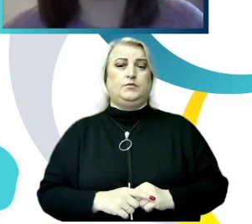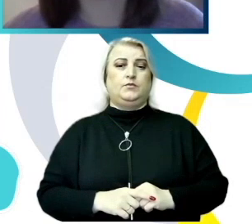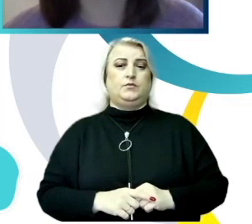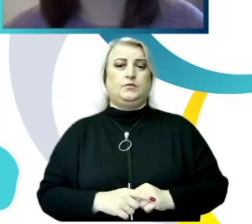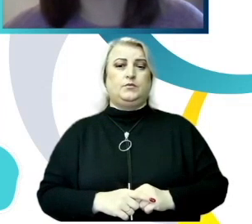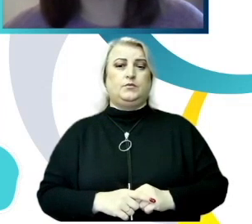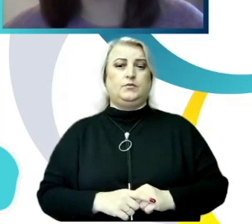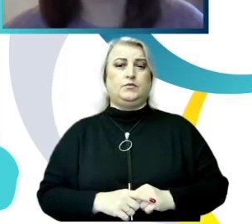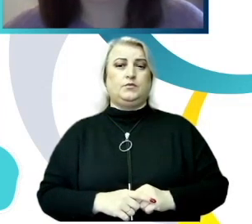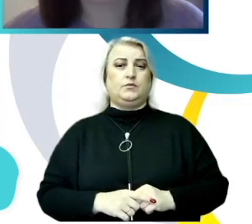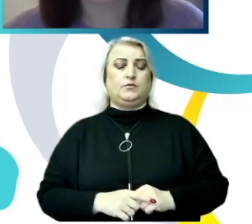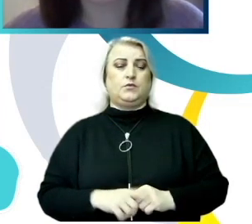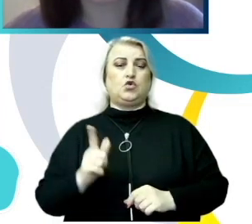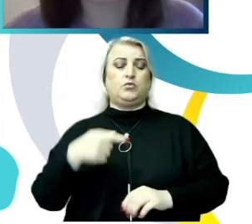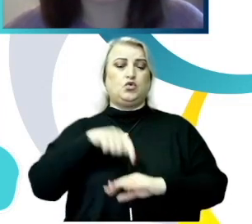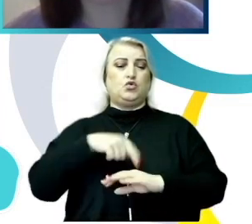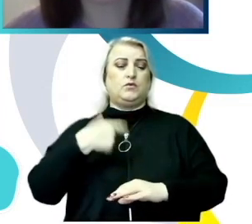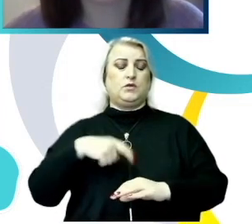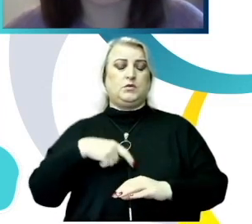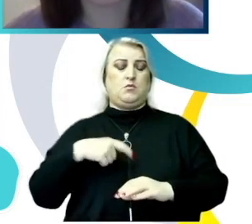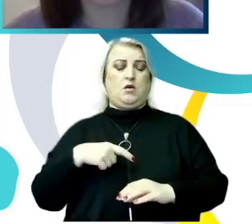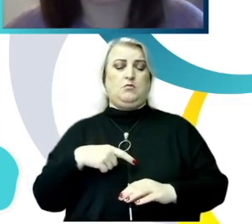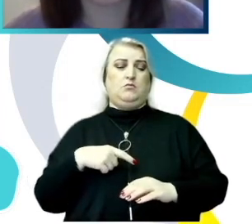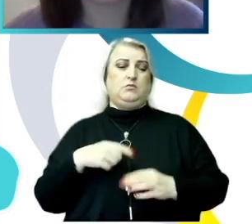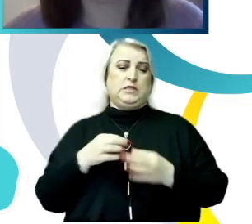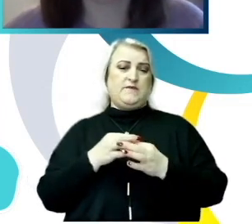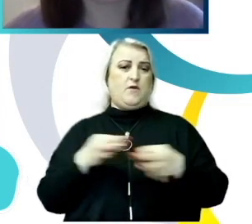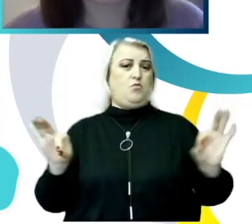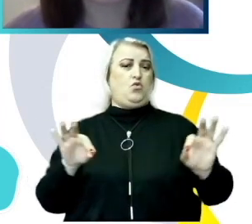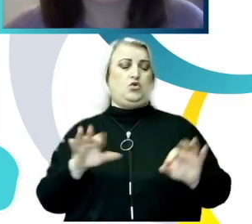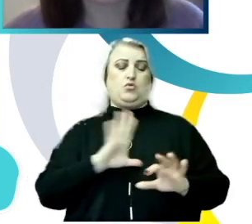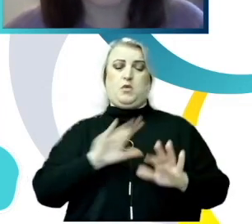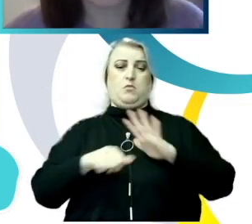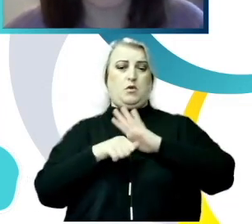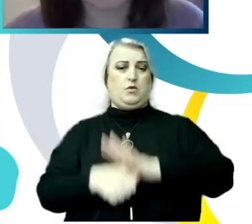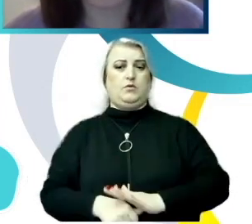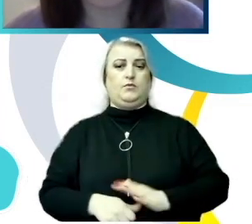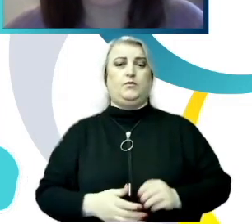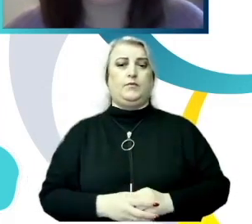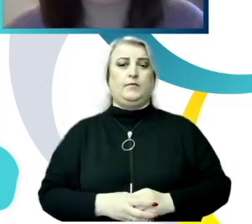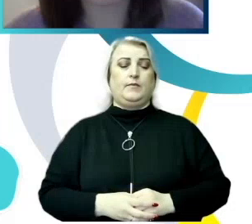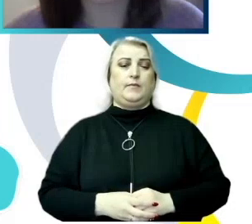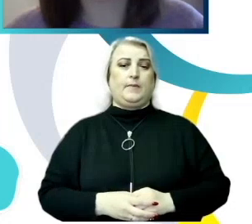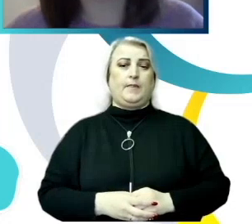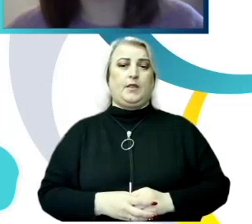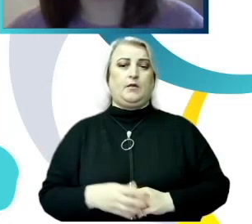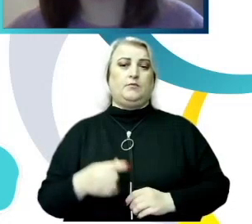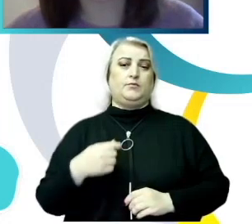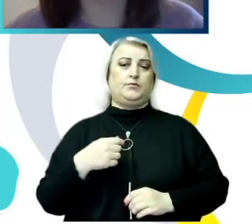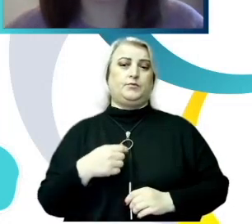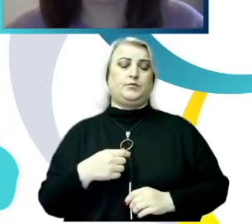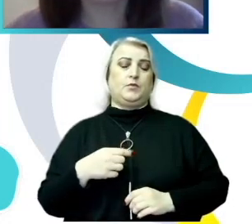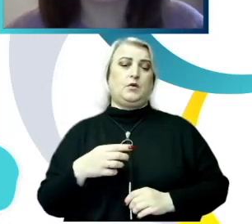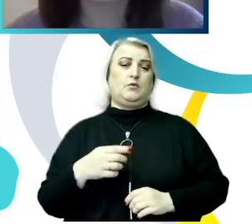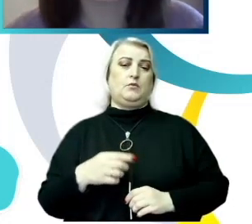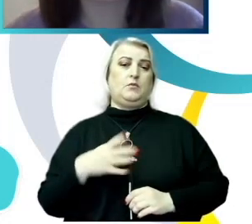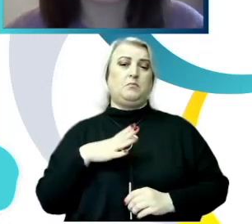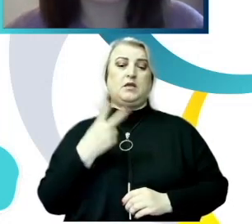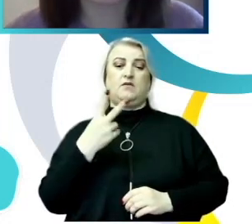liber de orice formă de hărțuire. În acest sens, subiectul dat mele am abordat din două perspective.